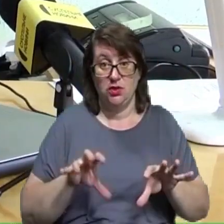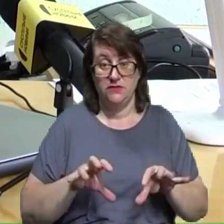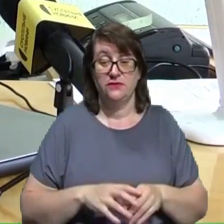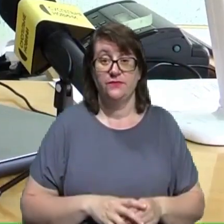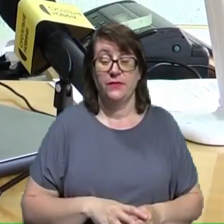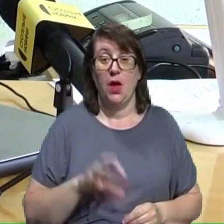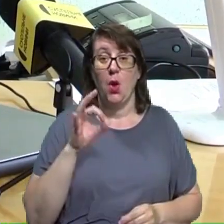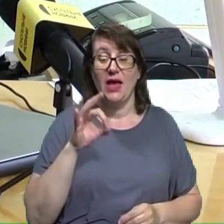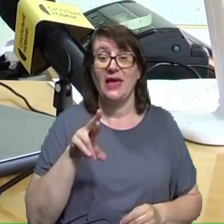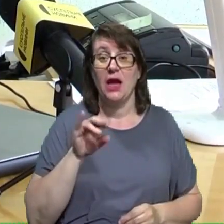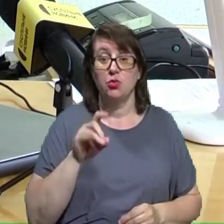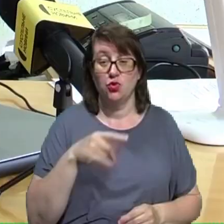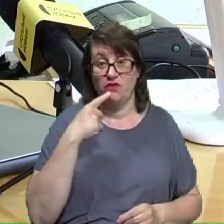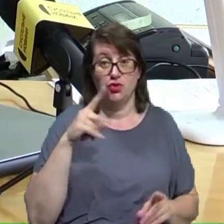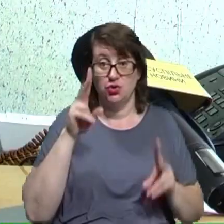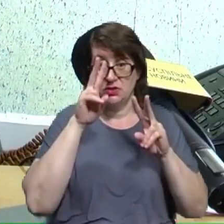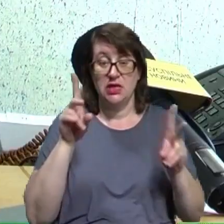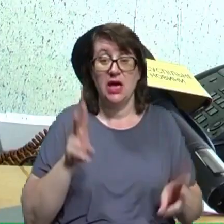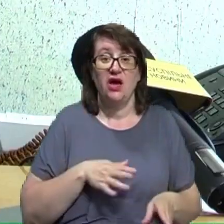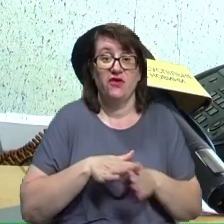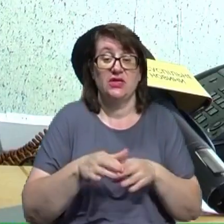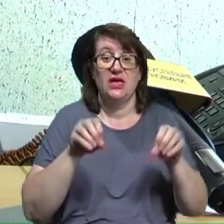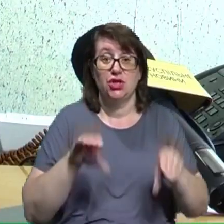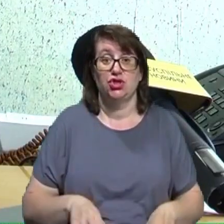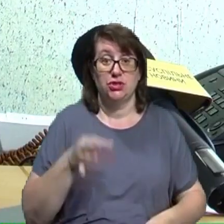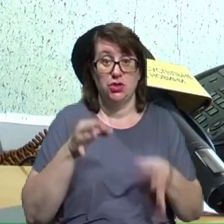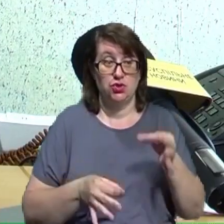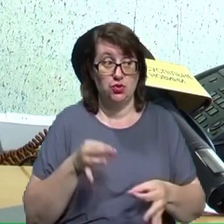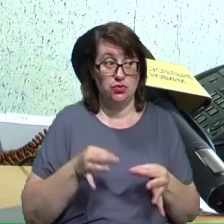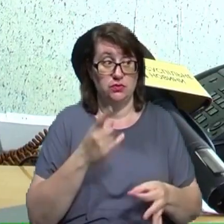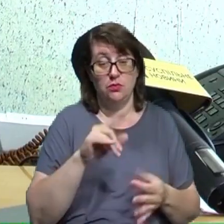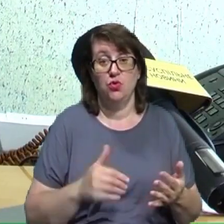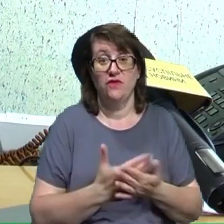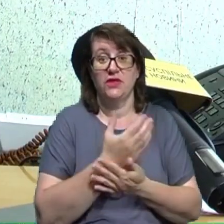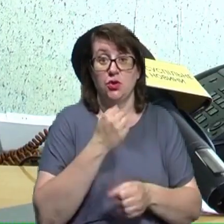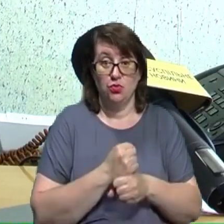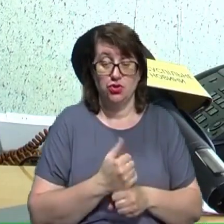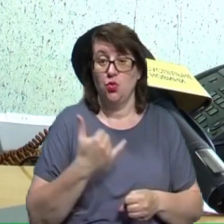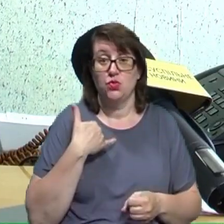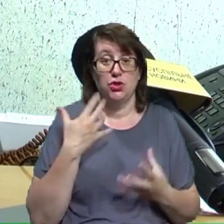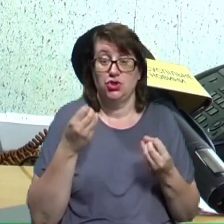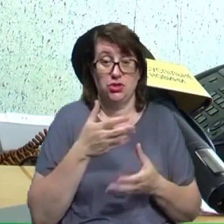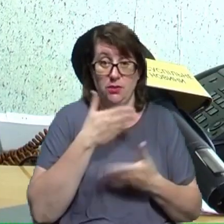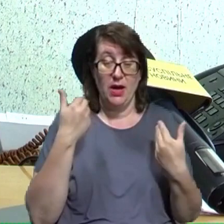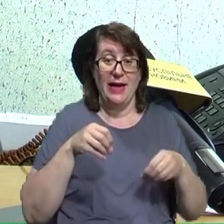говорить, що не знає, як виконати рішення суду. Олег Іванович, перебуваючи на роботі, але в нас ще немає рішення